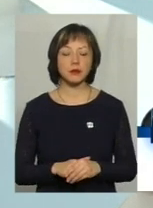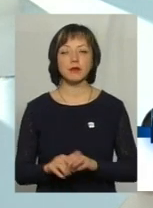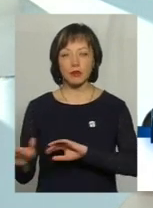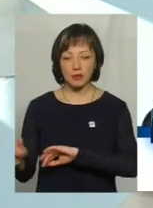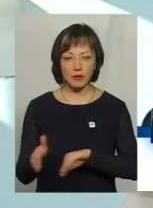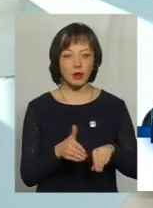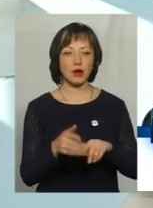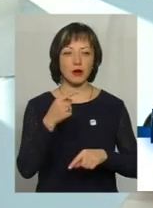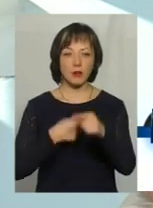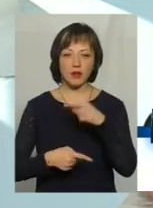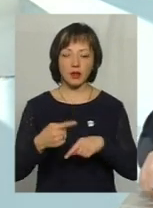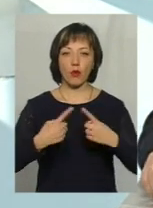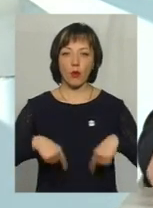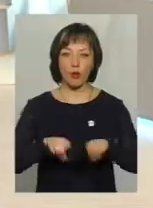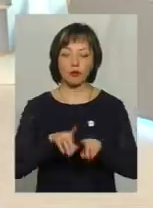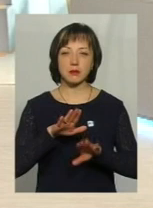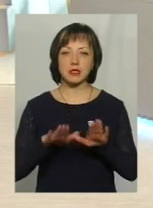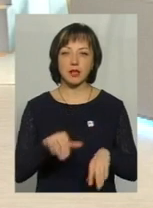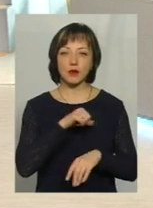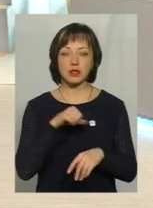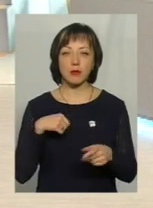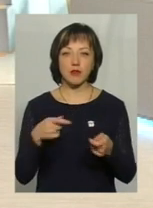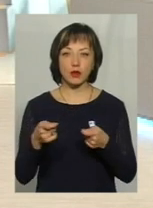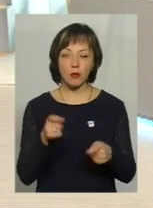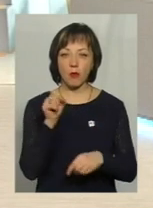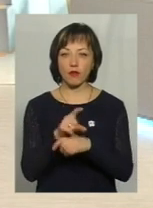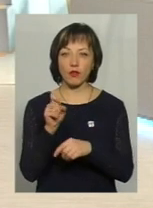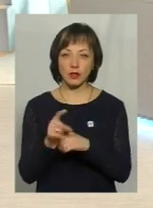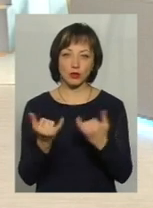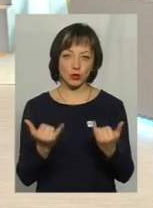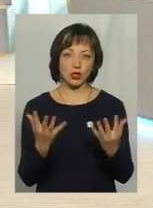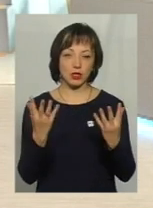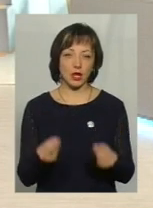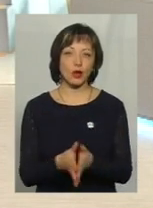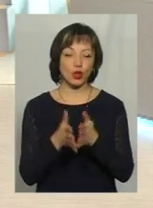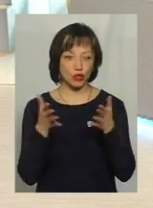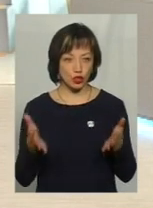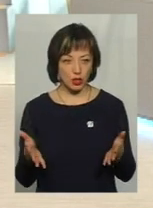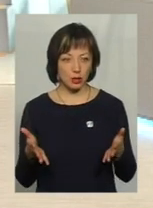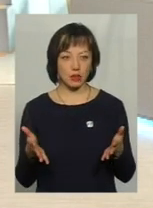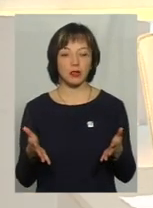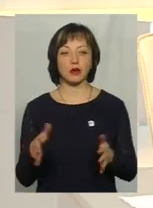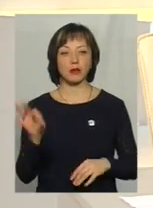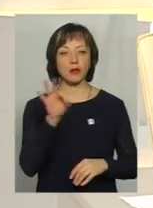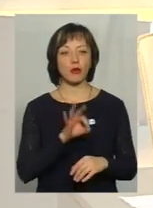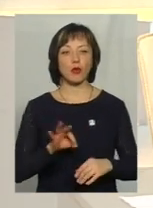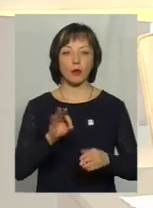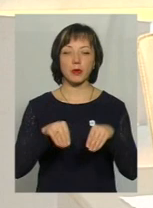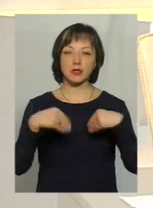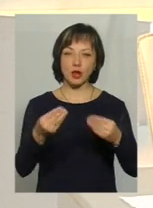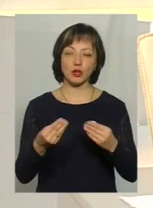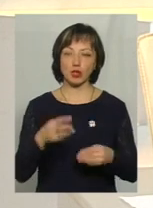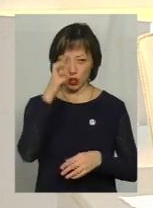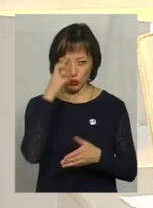того, що органи місцевого самовідування, повноваження на сьогоднішній день розширені в плані призначення